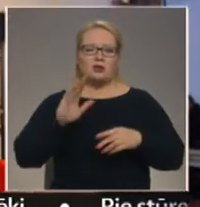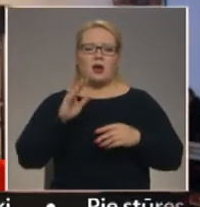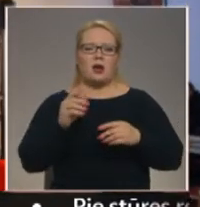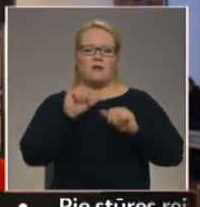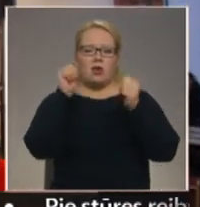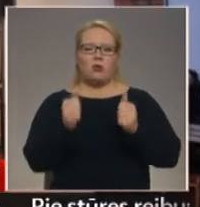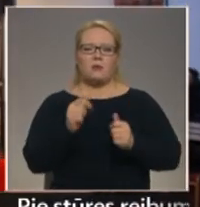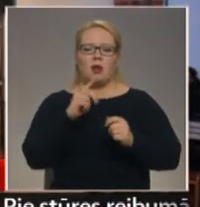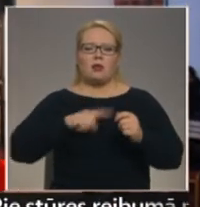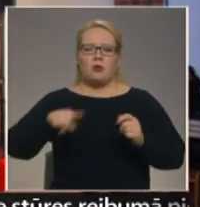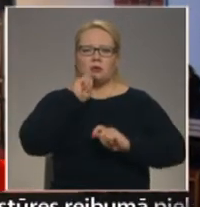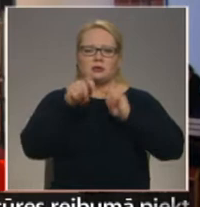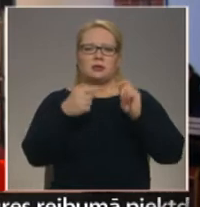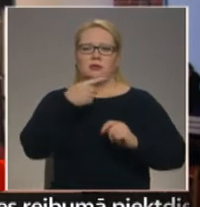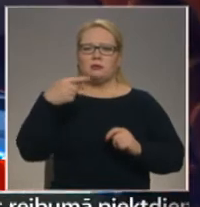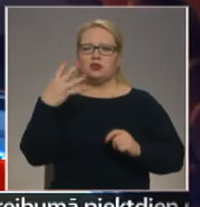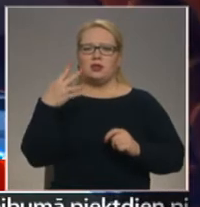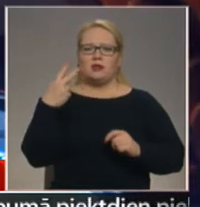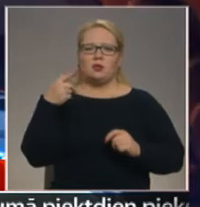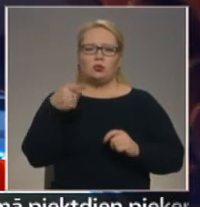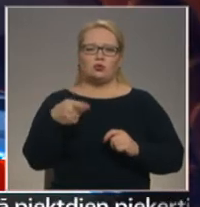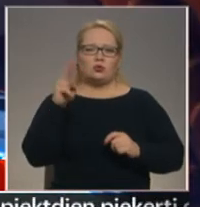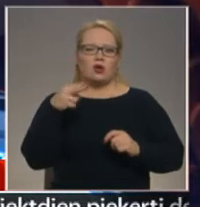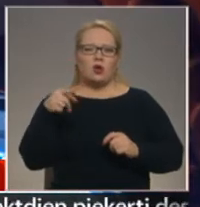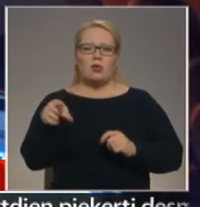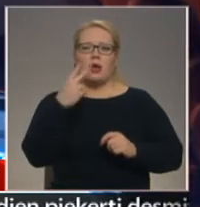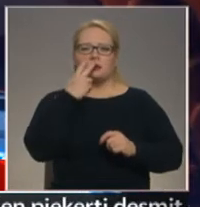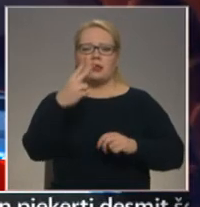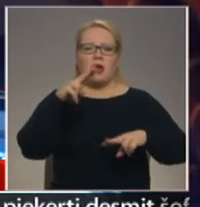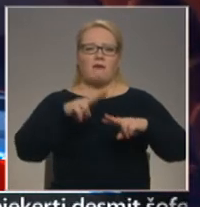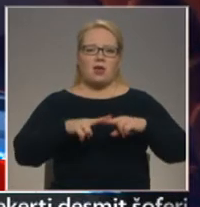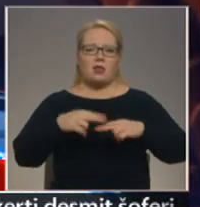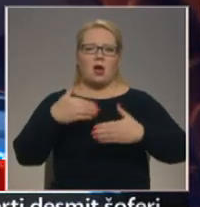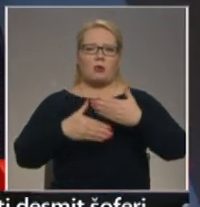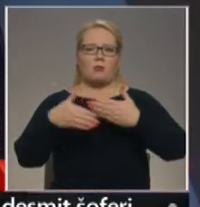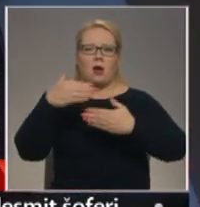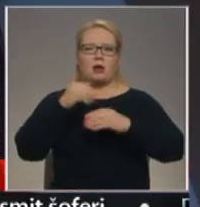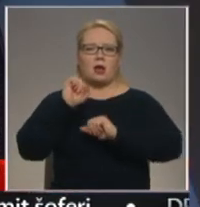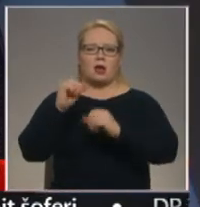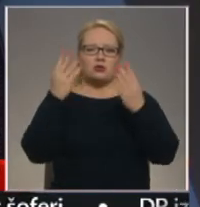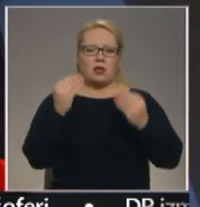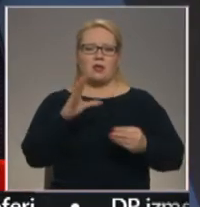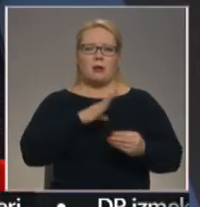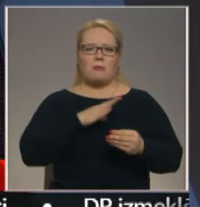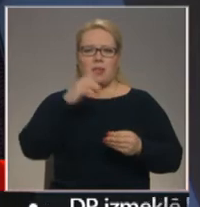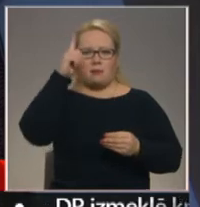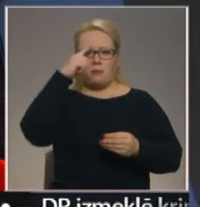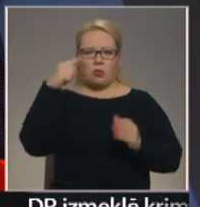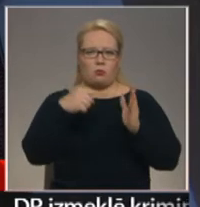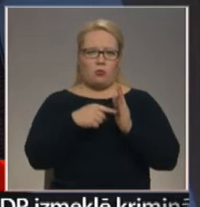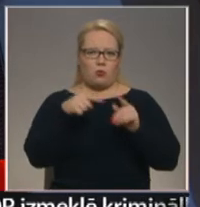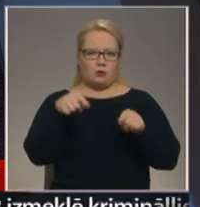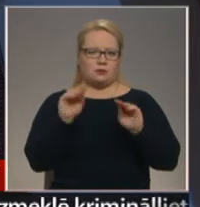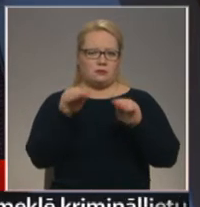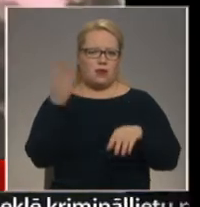līdzakļiem 142 tūkstošiem eiro un tā skatāma vietā, kur barikāžu dienās bija ierīkots metpunkts. Šeit varēja